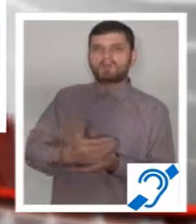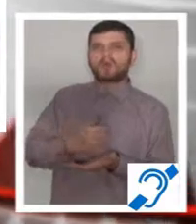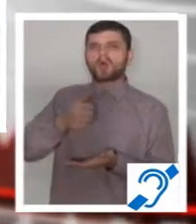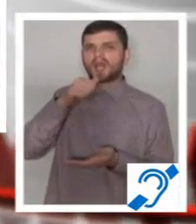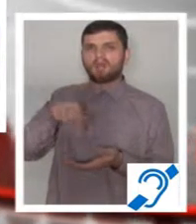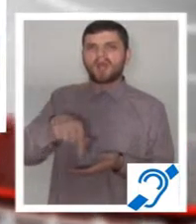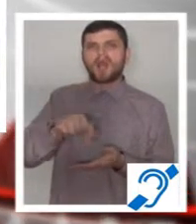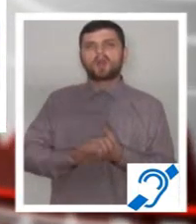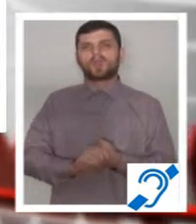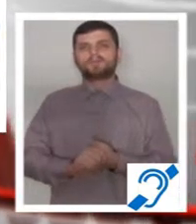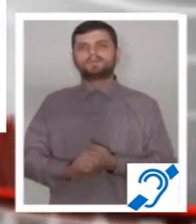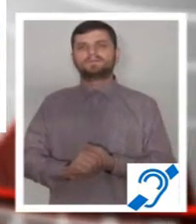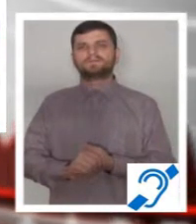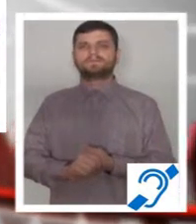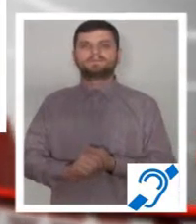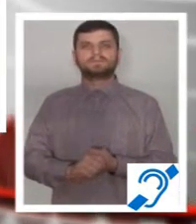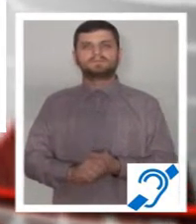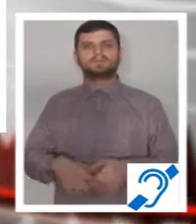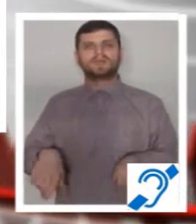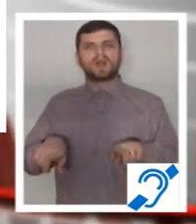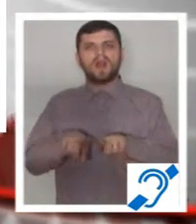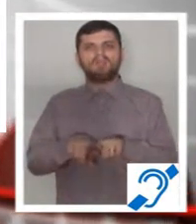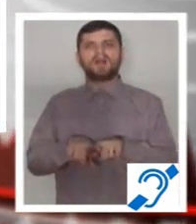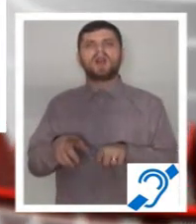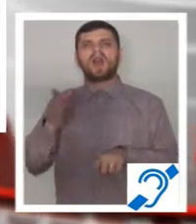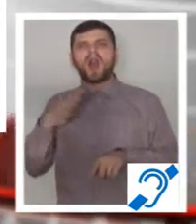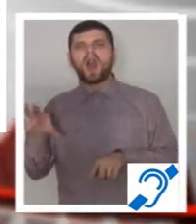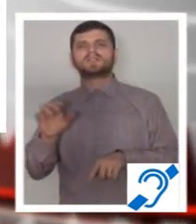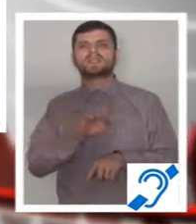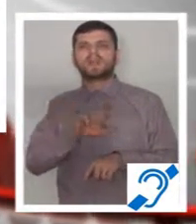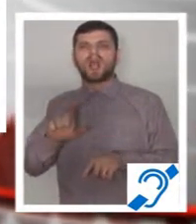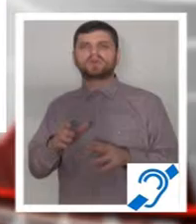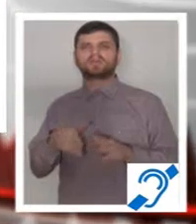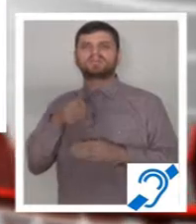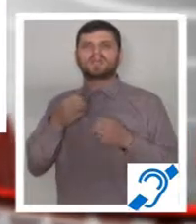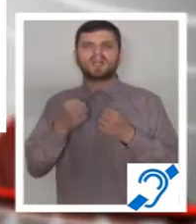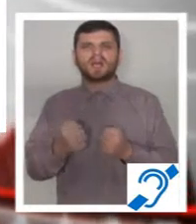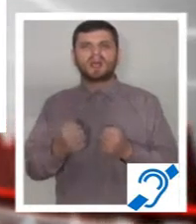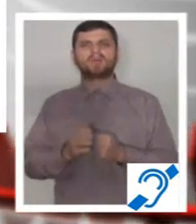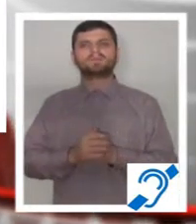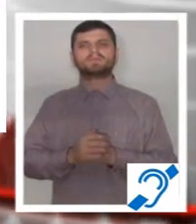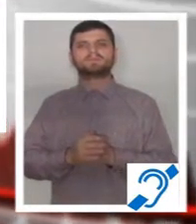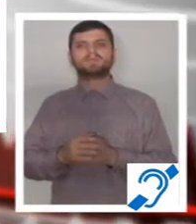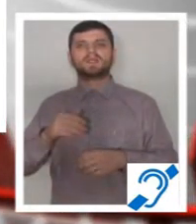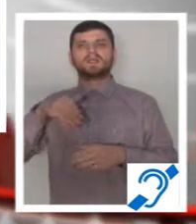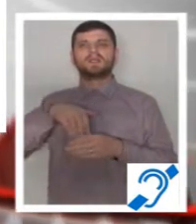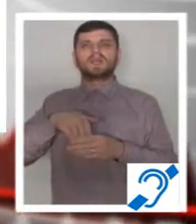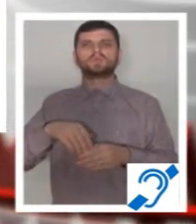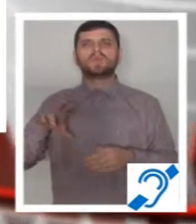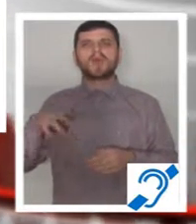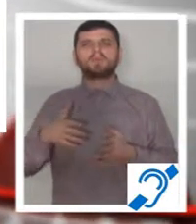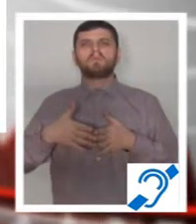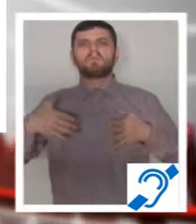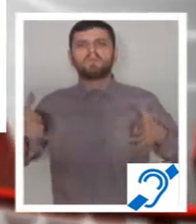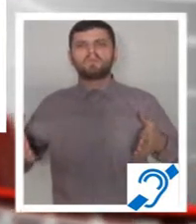facem alimentarea. De asemenea, o altă cauză pentru care intervenția a fost destul de grea este faptul că în interior se află mult